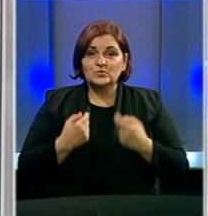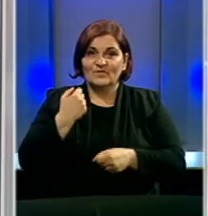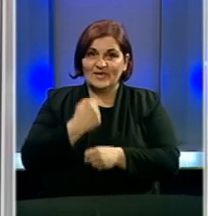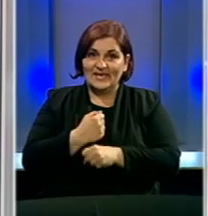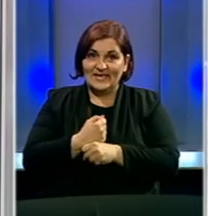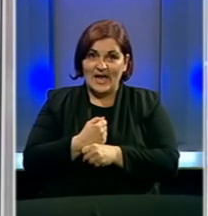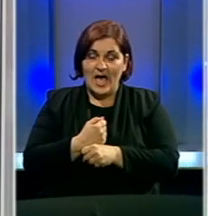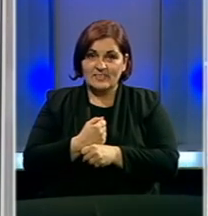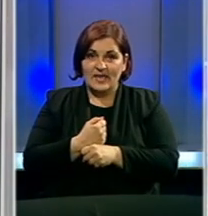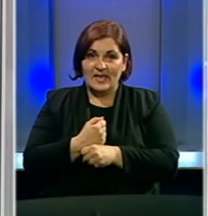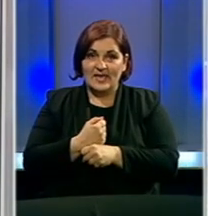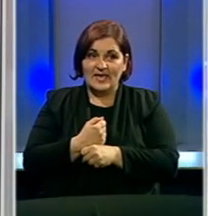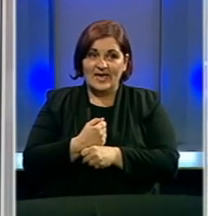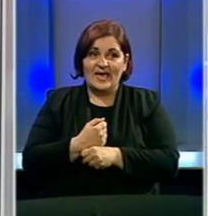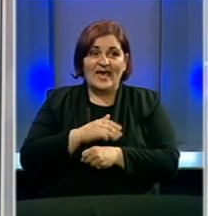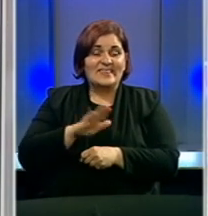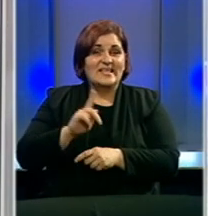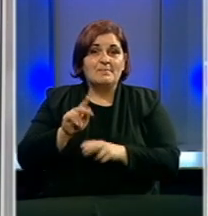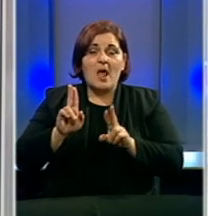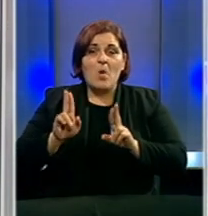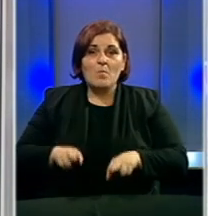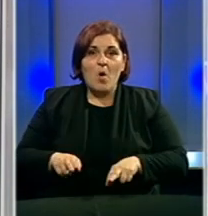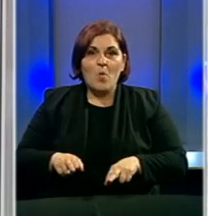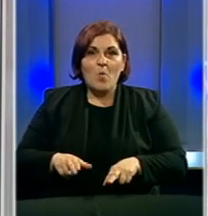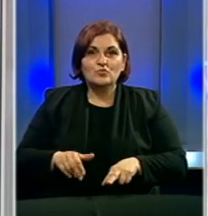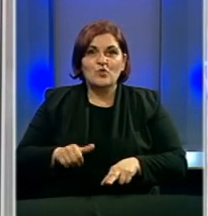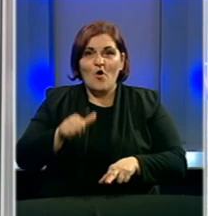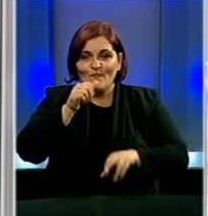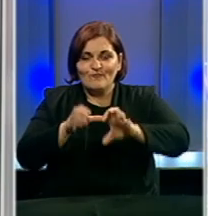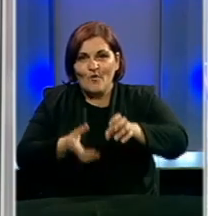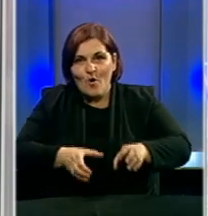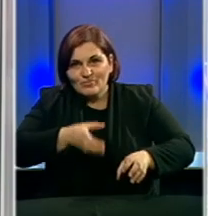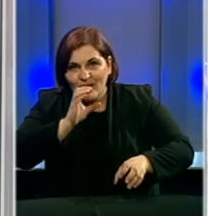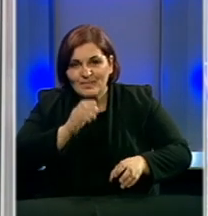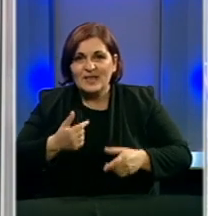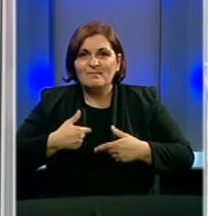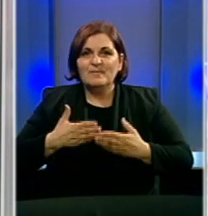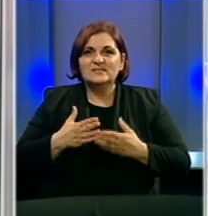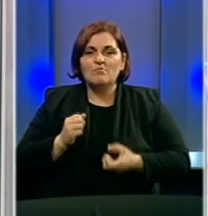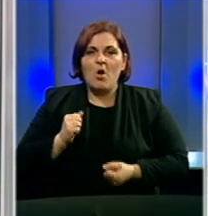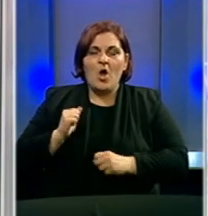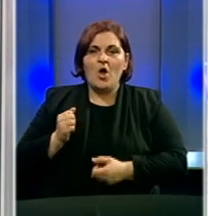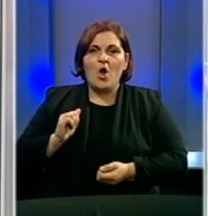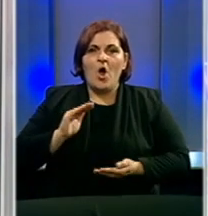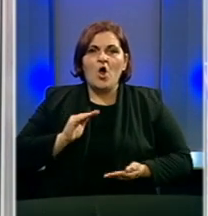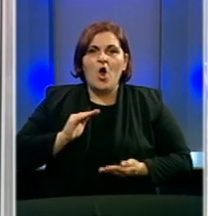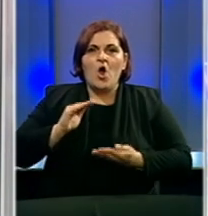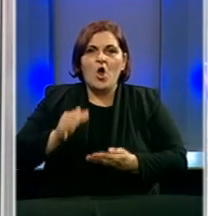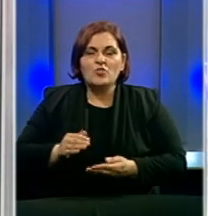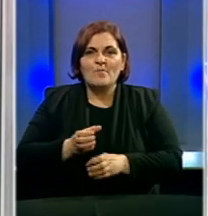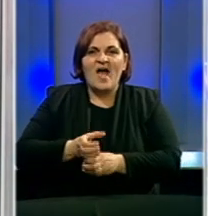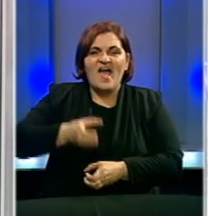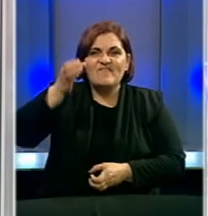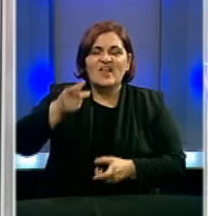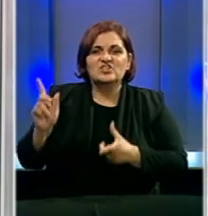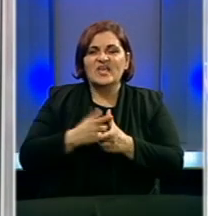rad. Djeca nisu bila u mogućnosti da piju tu vodu, često smo donosili vodu u flašame,